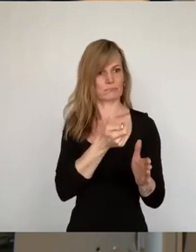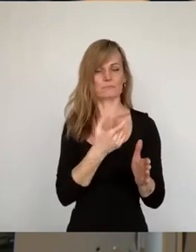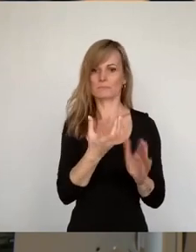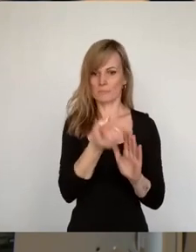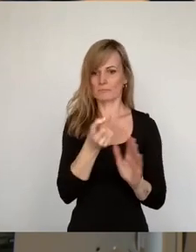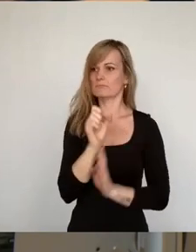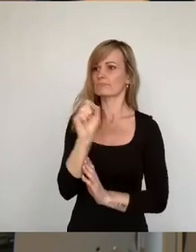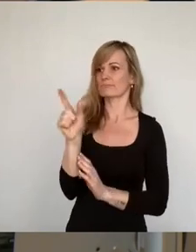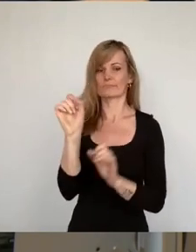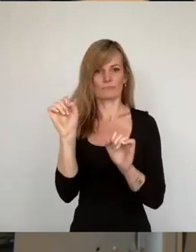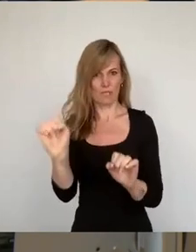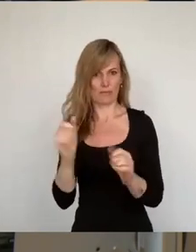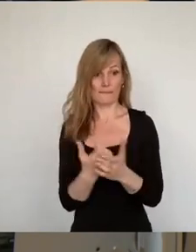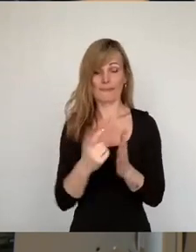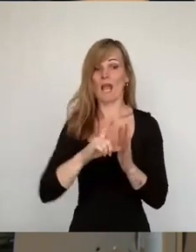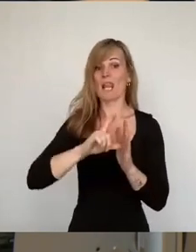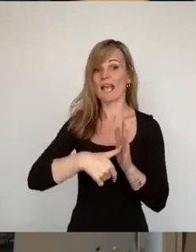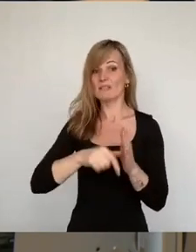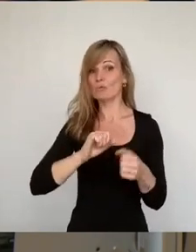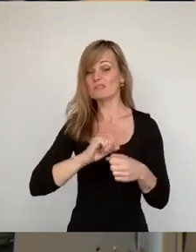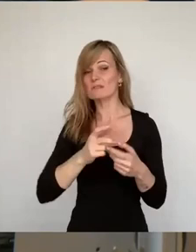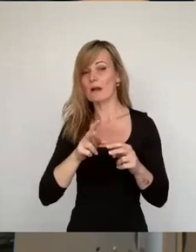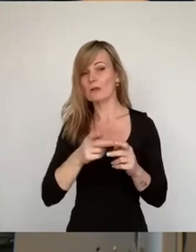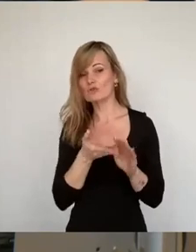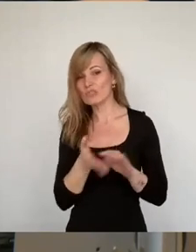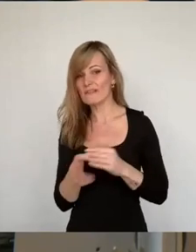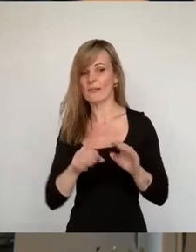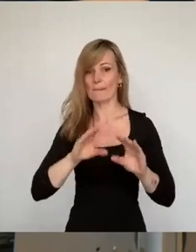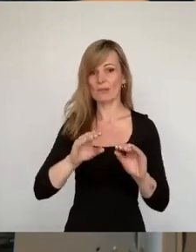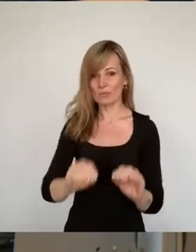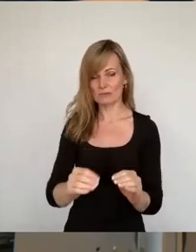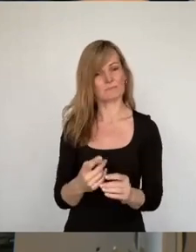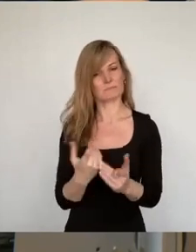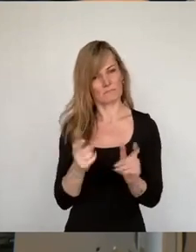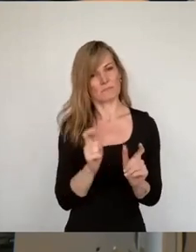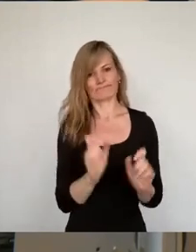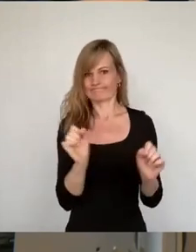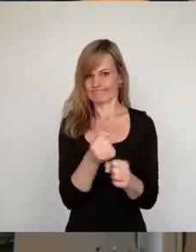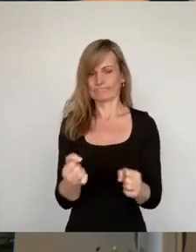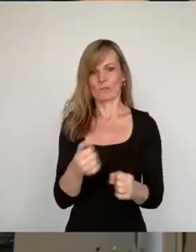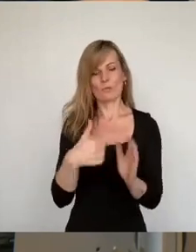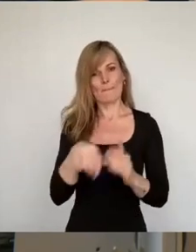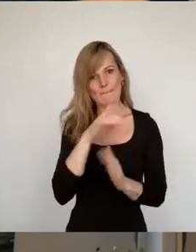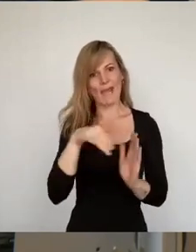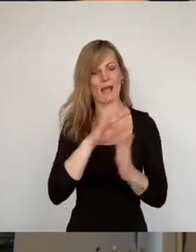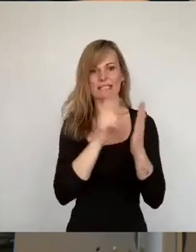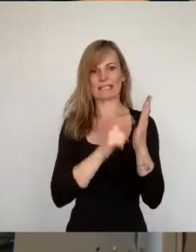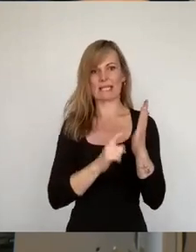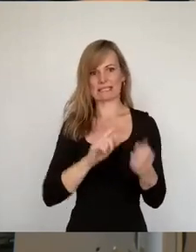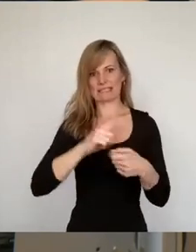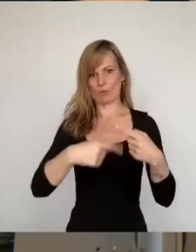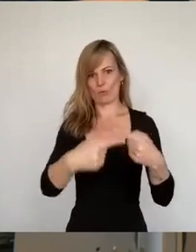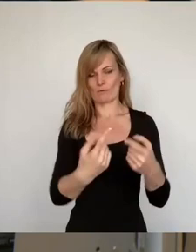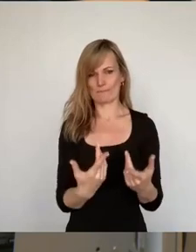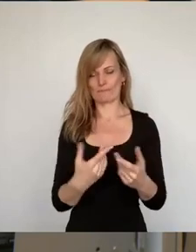Leistungsmissbrauch, sondern hilft ihn nur zu digitalisieren. Tauglicher sind da schon Ansätze, wie zum Beispiel der in